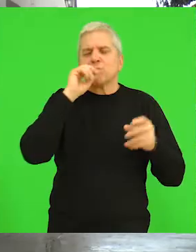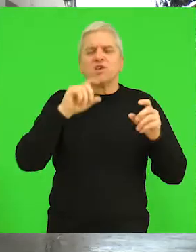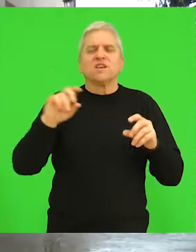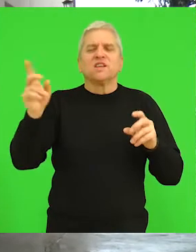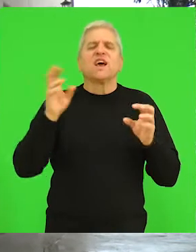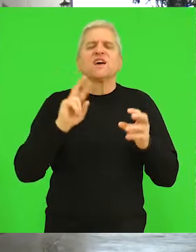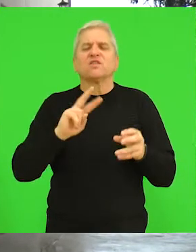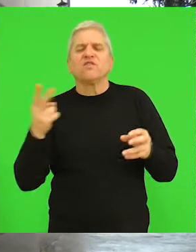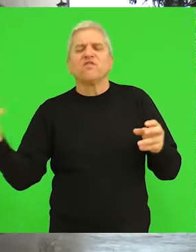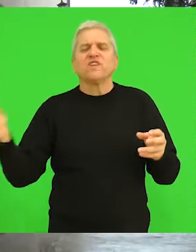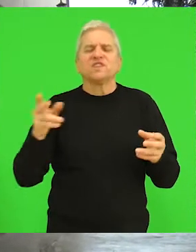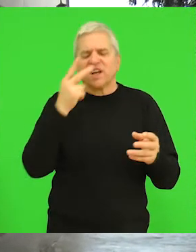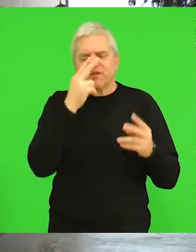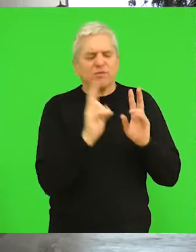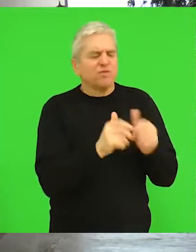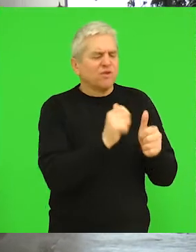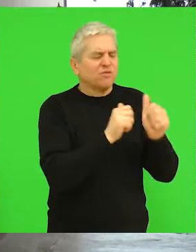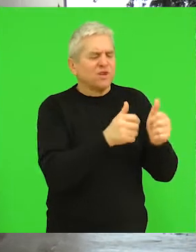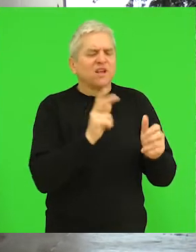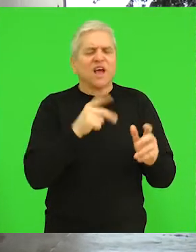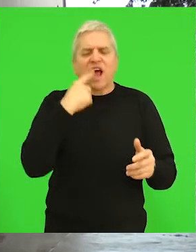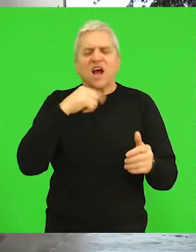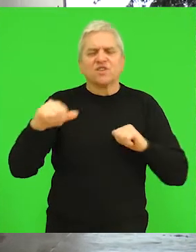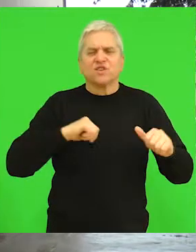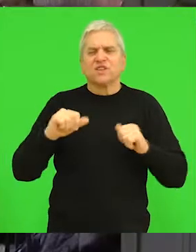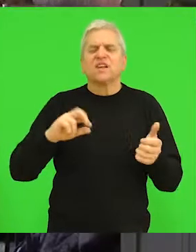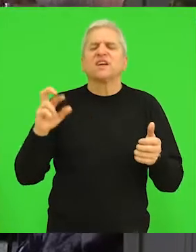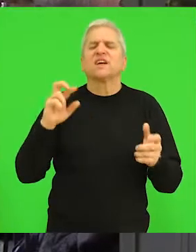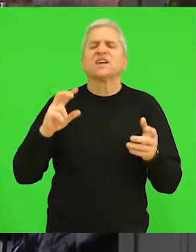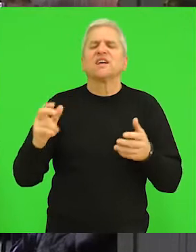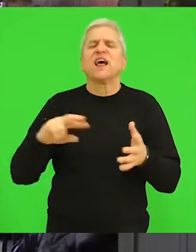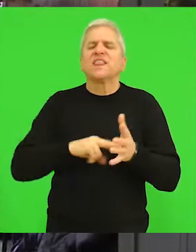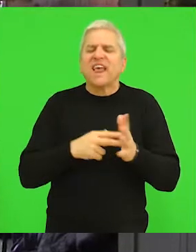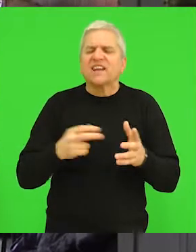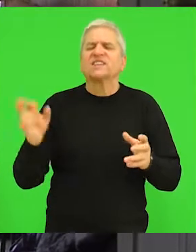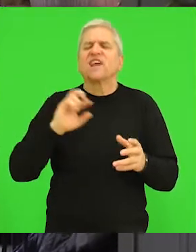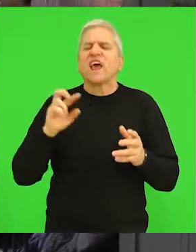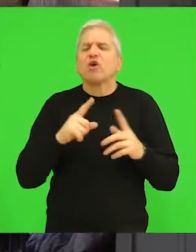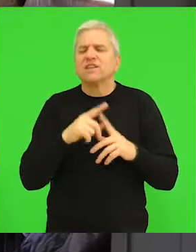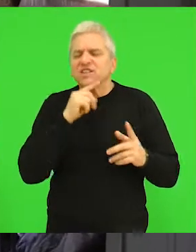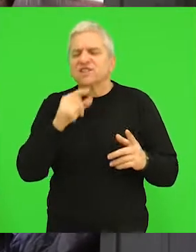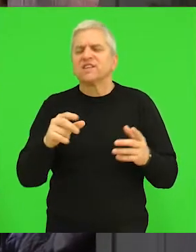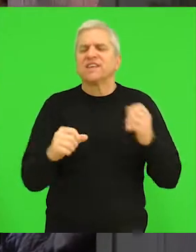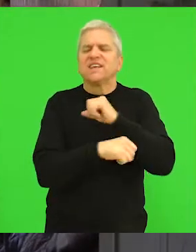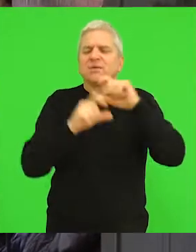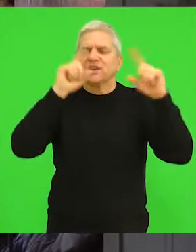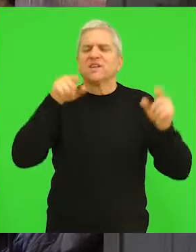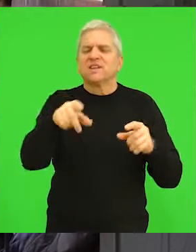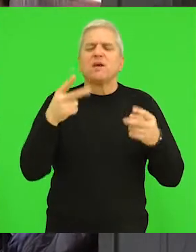Bečeji sa više različitih aspekata, smatraju direktori tehničke, ekonomsko-trgovinske škole i gimnazije, i dodaju da bi taj